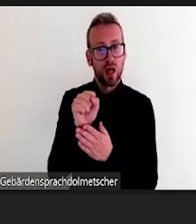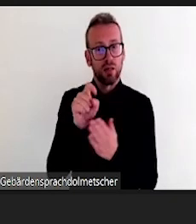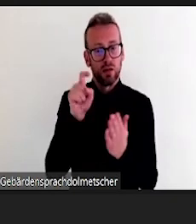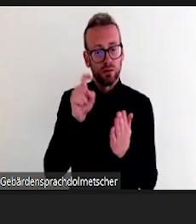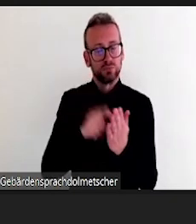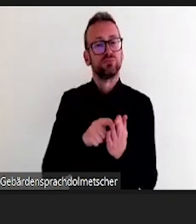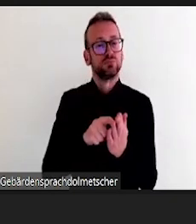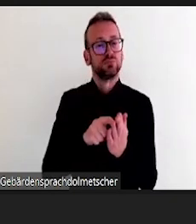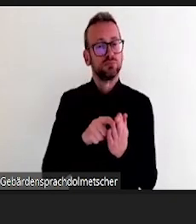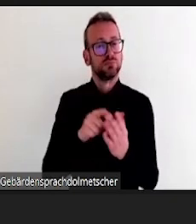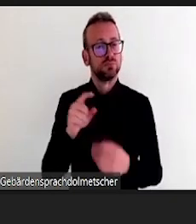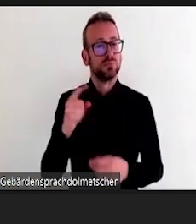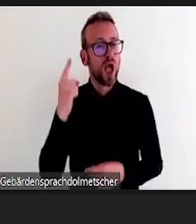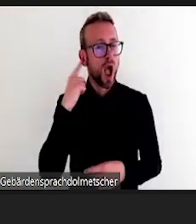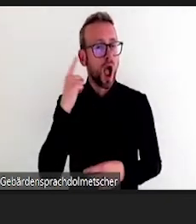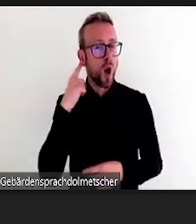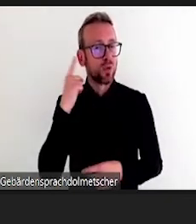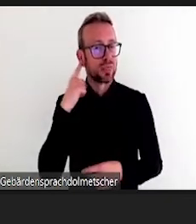stellen.